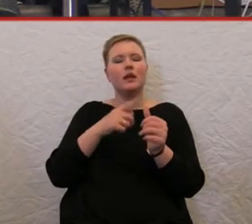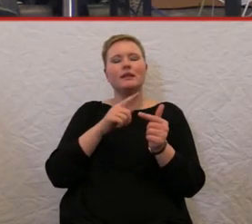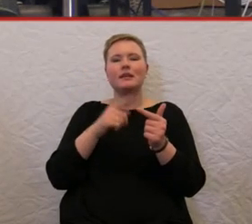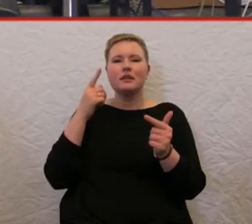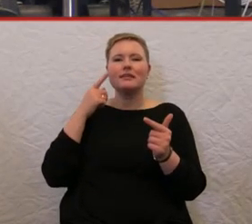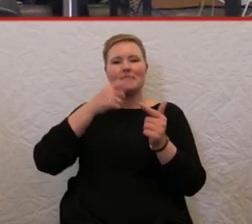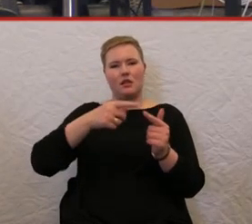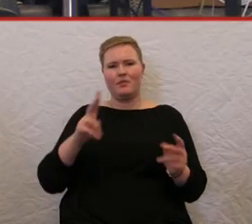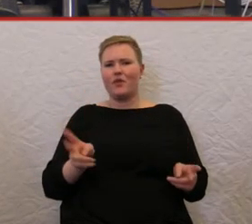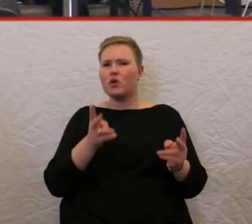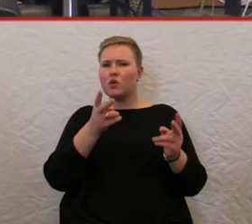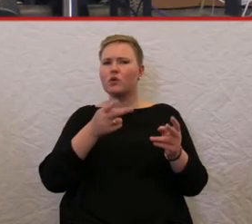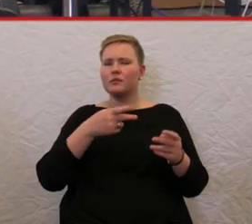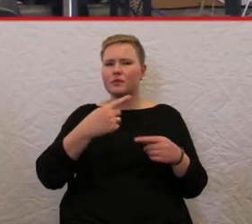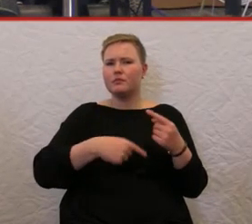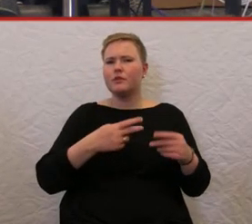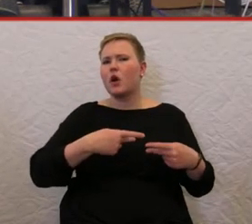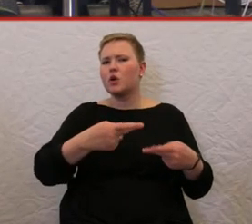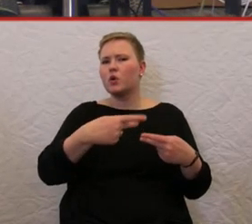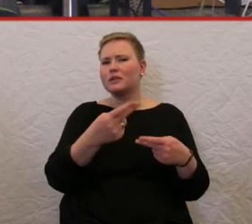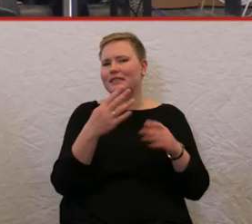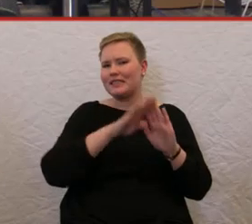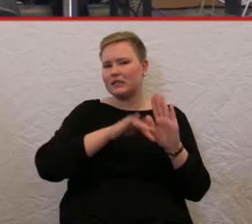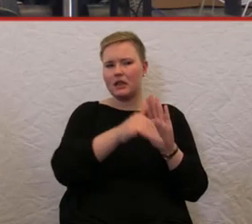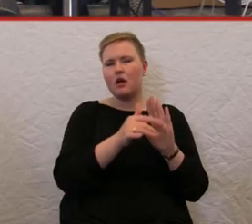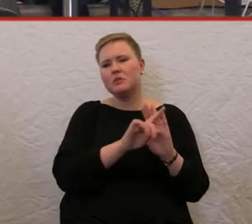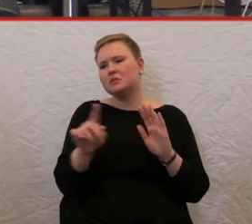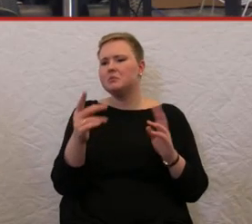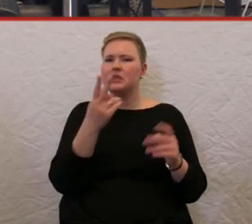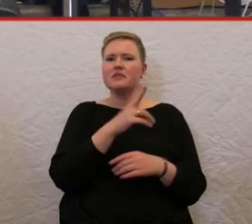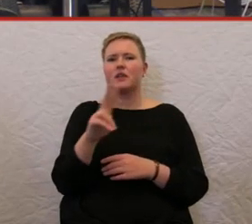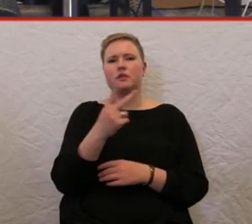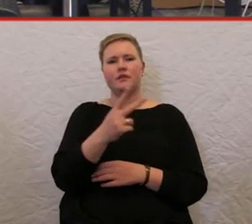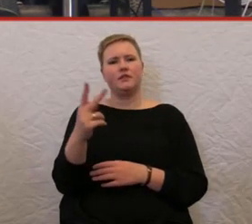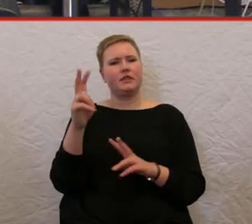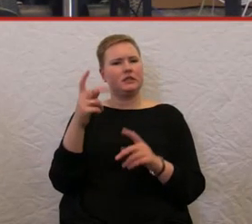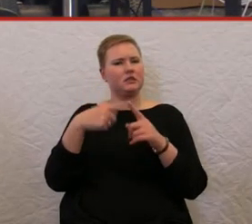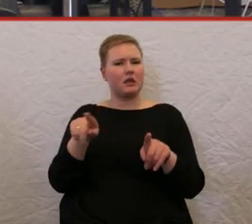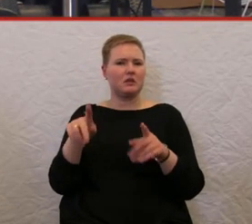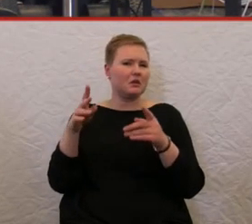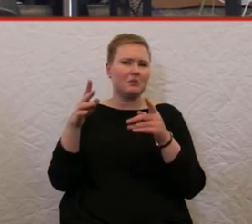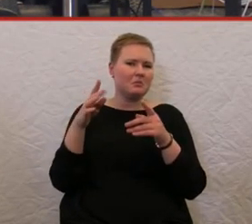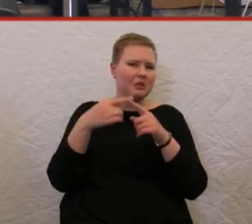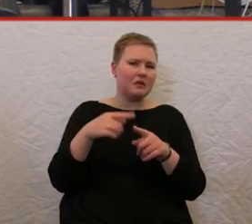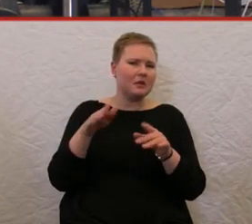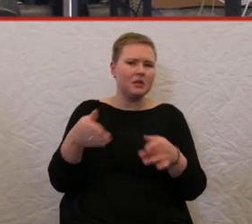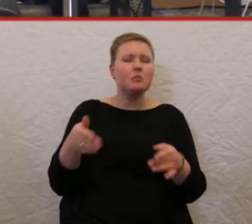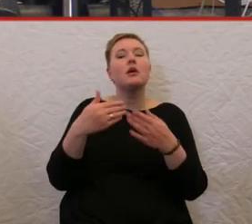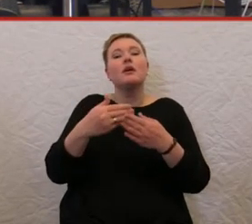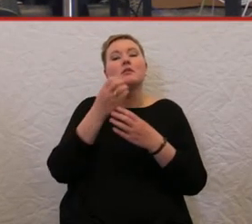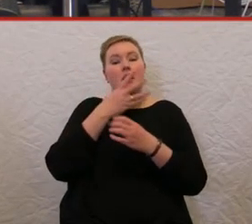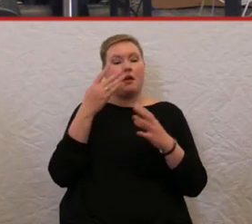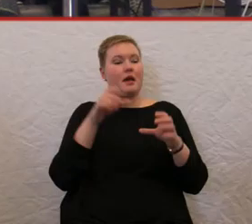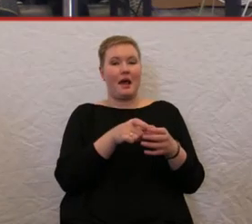2022 gibt es keine anderen Taxen mehr in etwa, damit auch nicht kleine Taxi-Unternehmen von heute auf